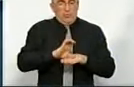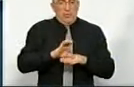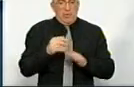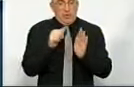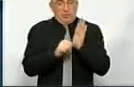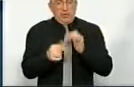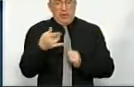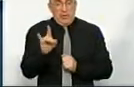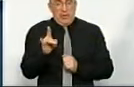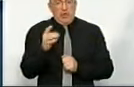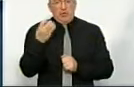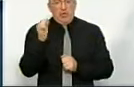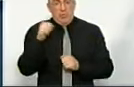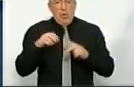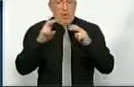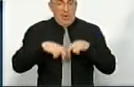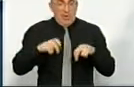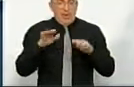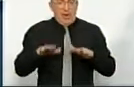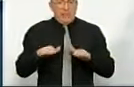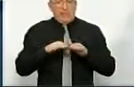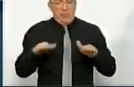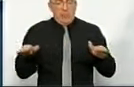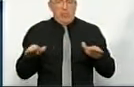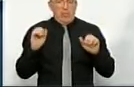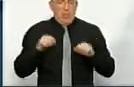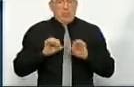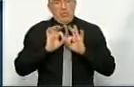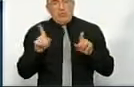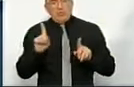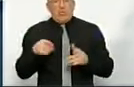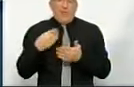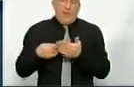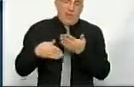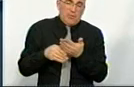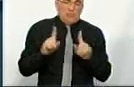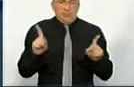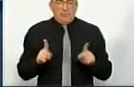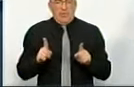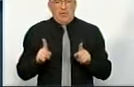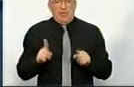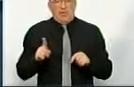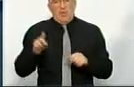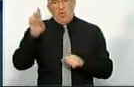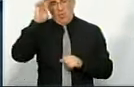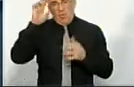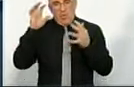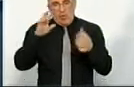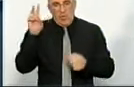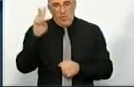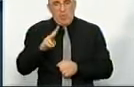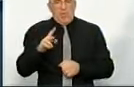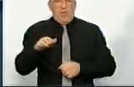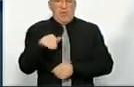60 гривнами ще можна розібратися на місцевому рівні, можна розказати, за що фінансується. Комунальний транспорт, житлово-комунальне